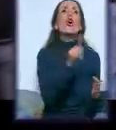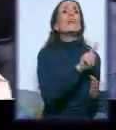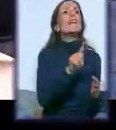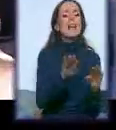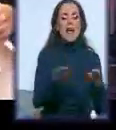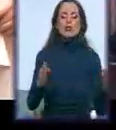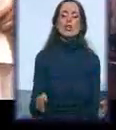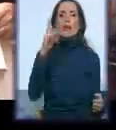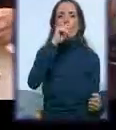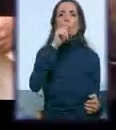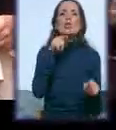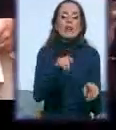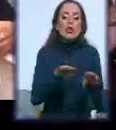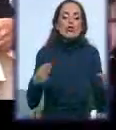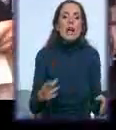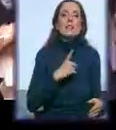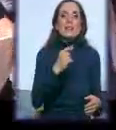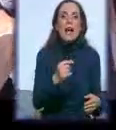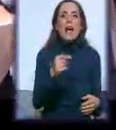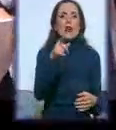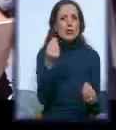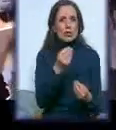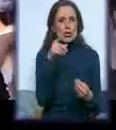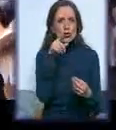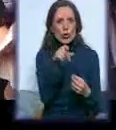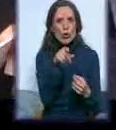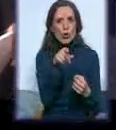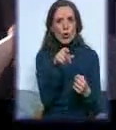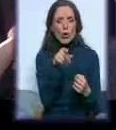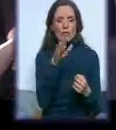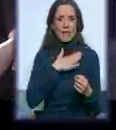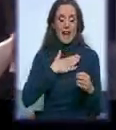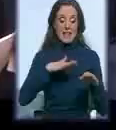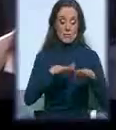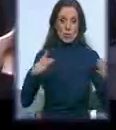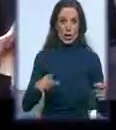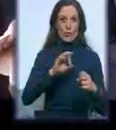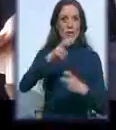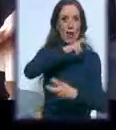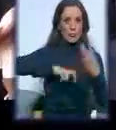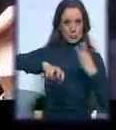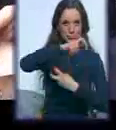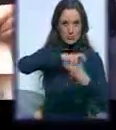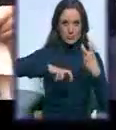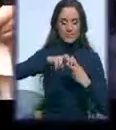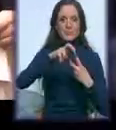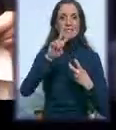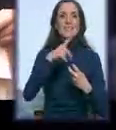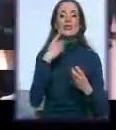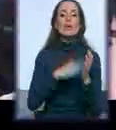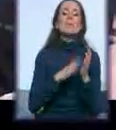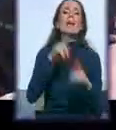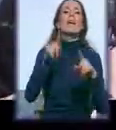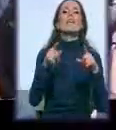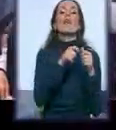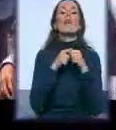štad bi se javilo da na svom štandu, zato što stalno šetaju, i ostalo organizacije koje eventualno ne bi mogle